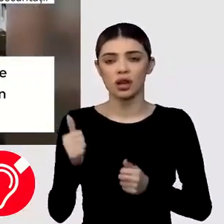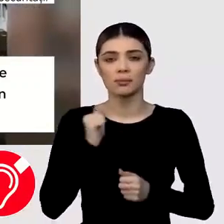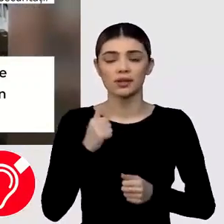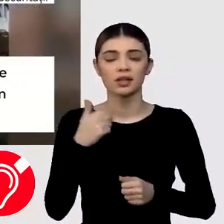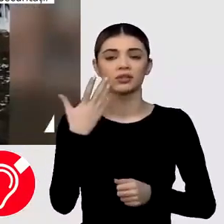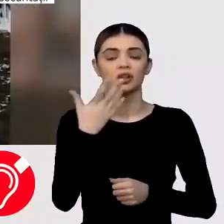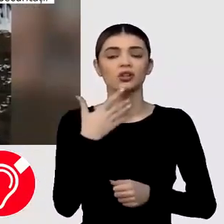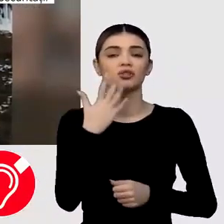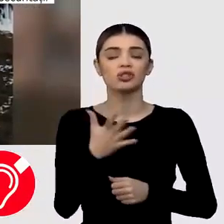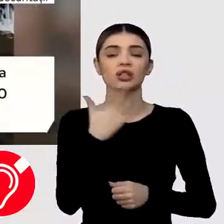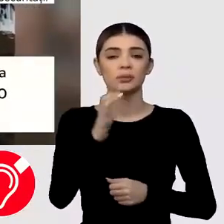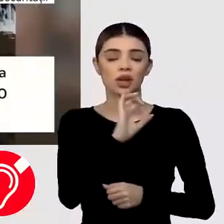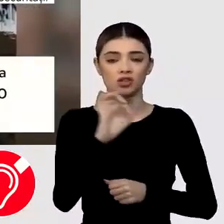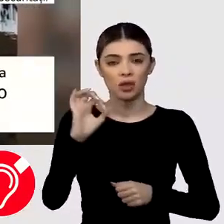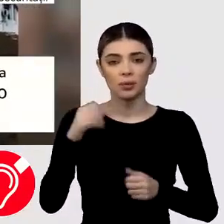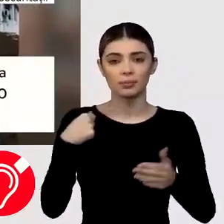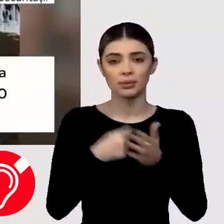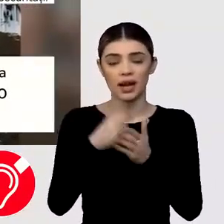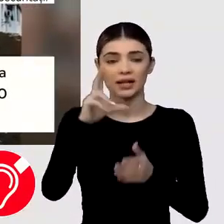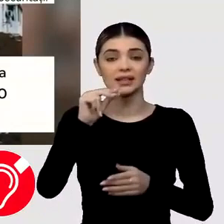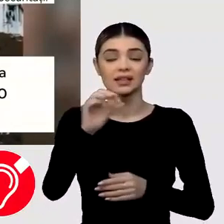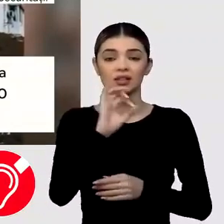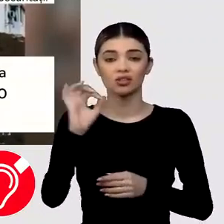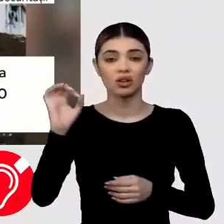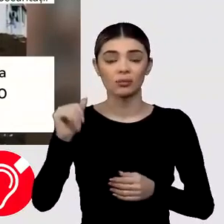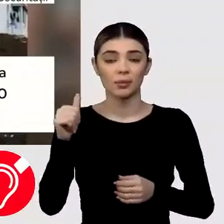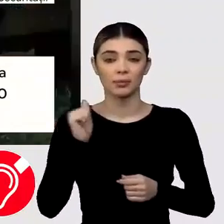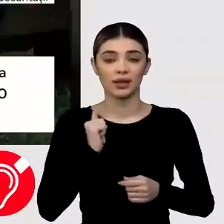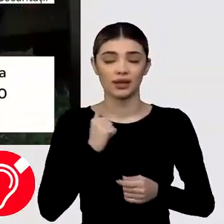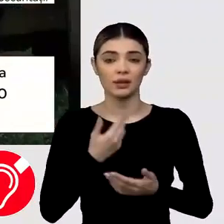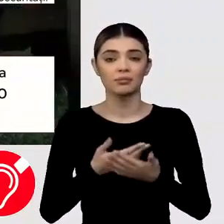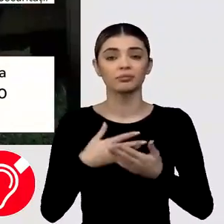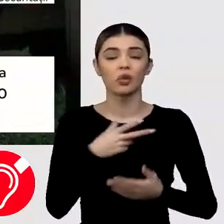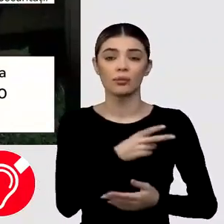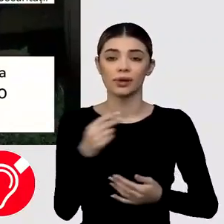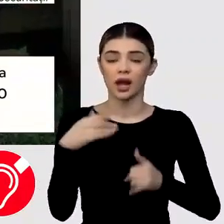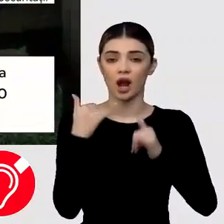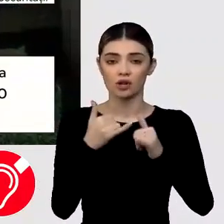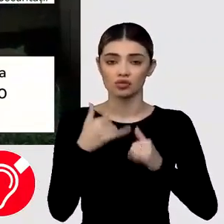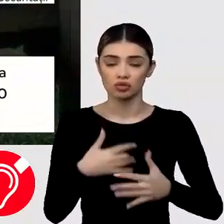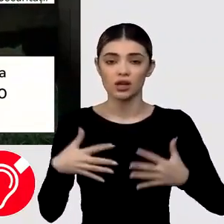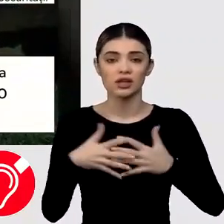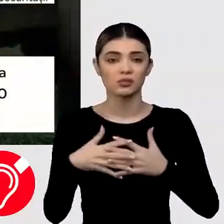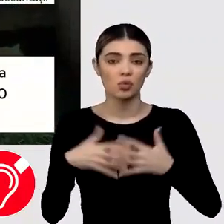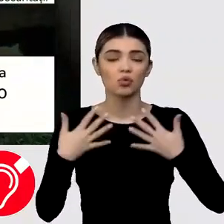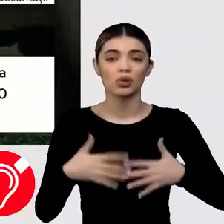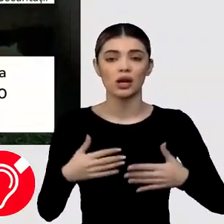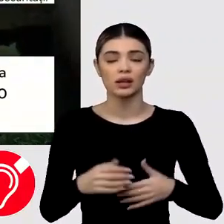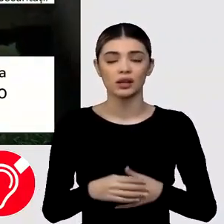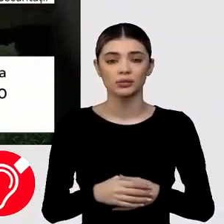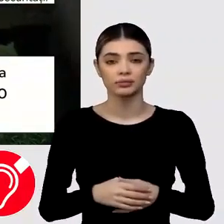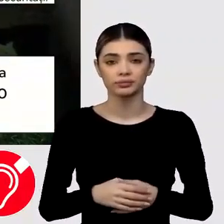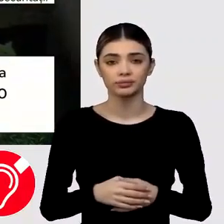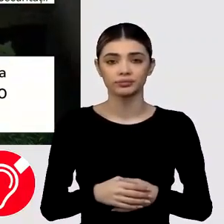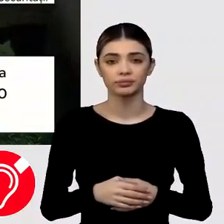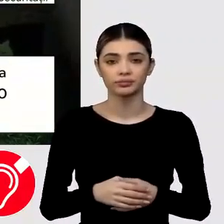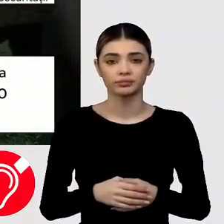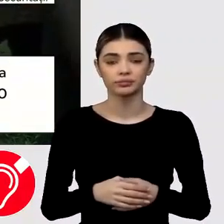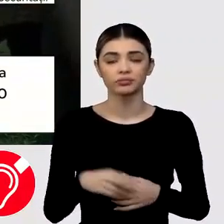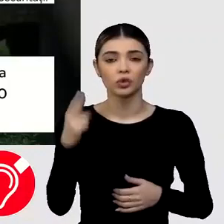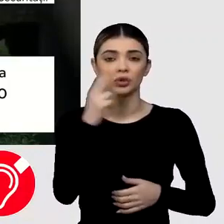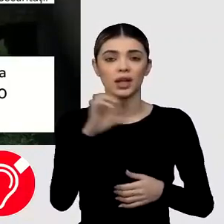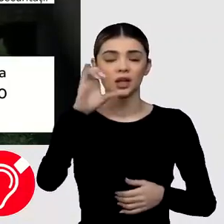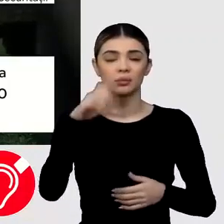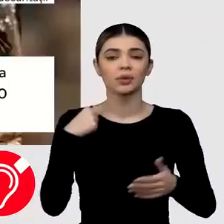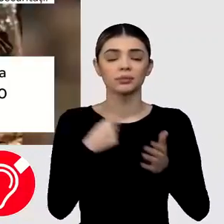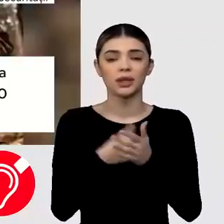.000 la 30.000, de asemenea, Uniunea Europeană până acum a lansat nouă pachete de